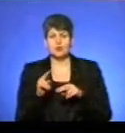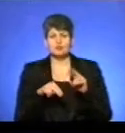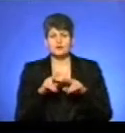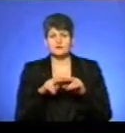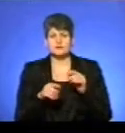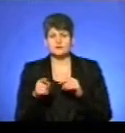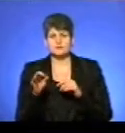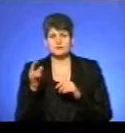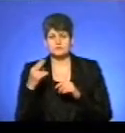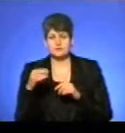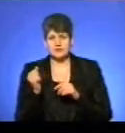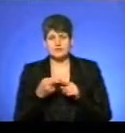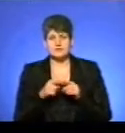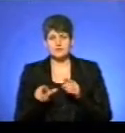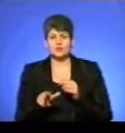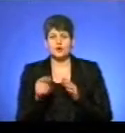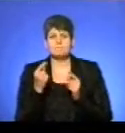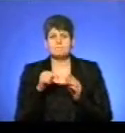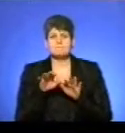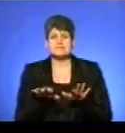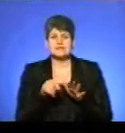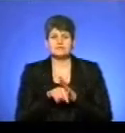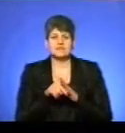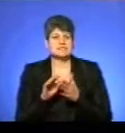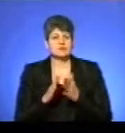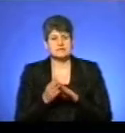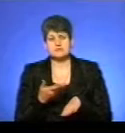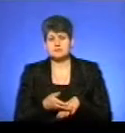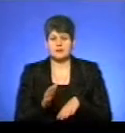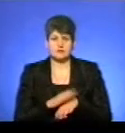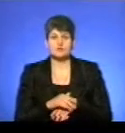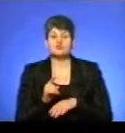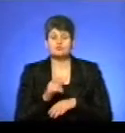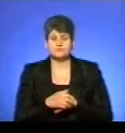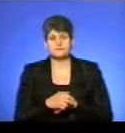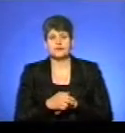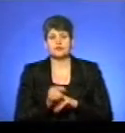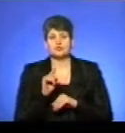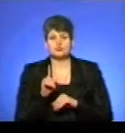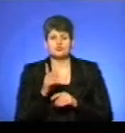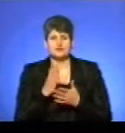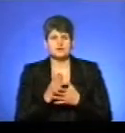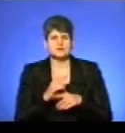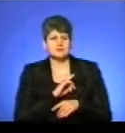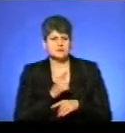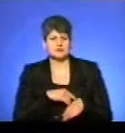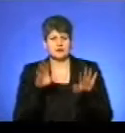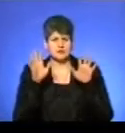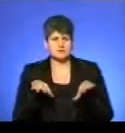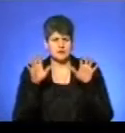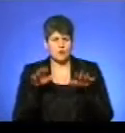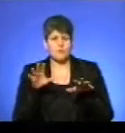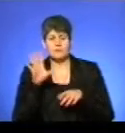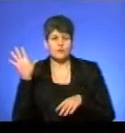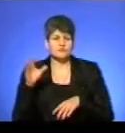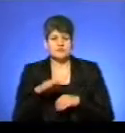державної адміністрації, а це дороги місцевого значення, ситуація складна. Чому? Тому що йдуть обільні снігопади по всій території